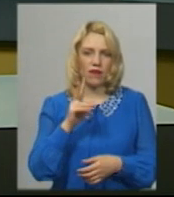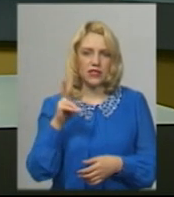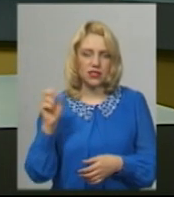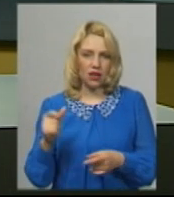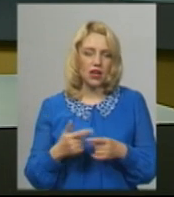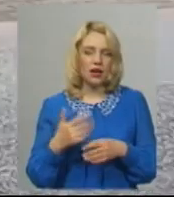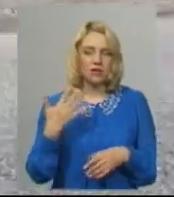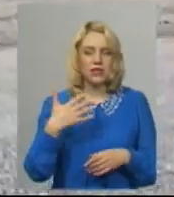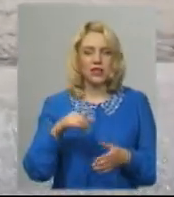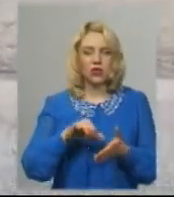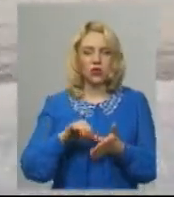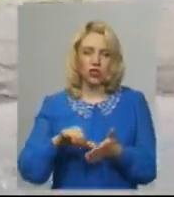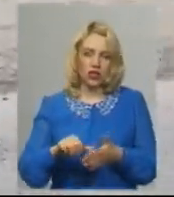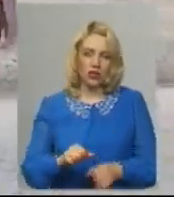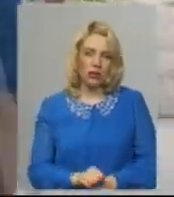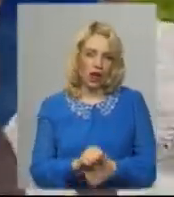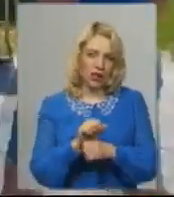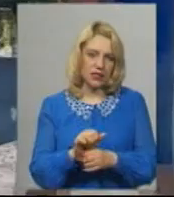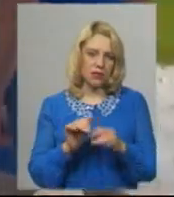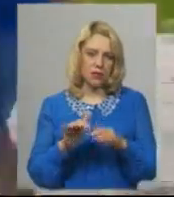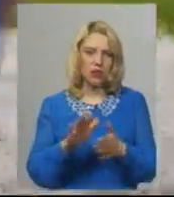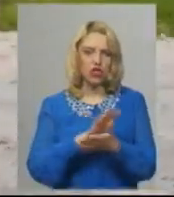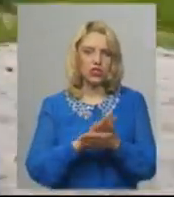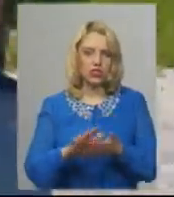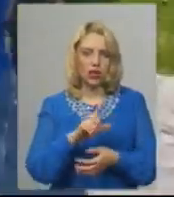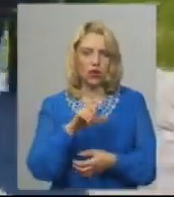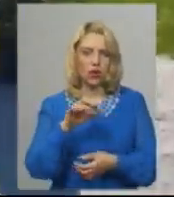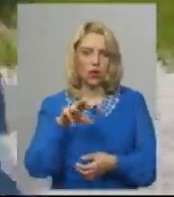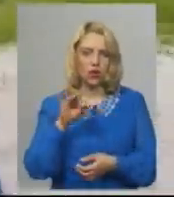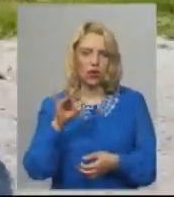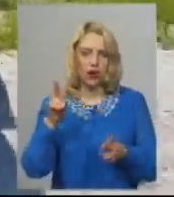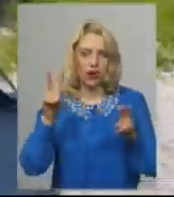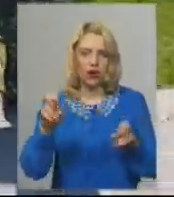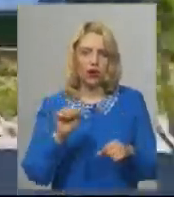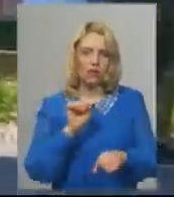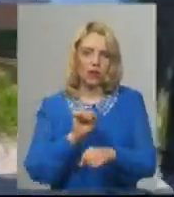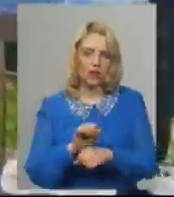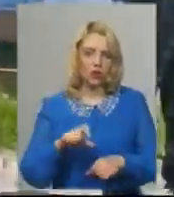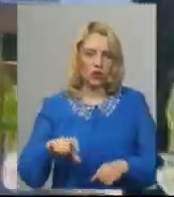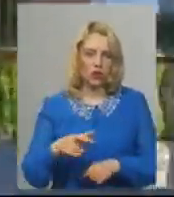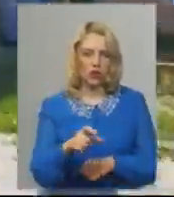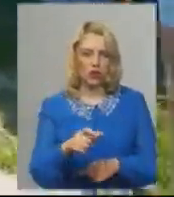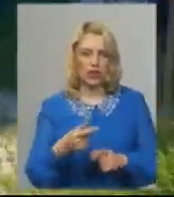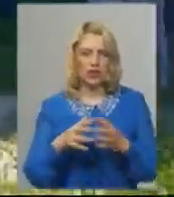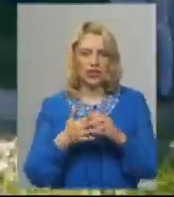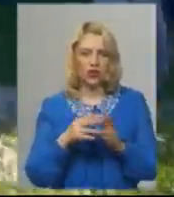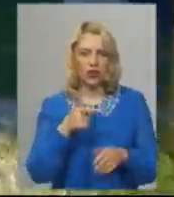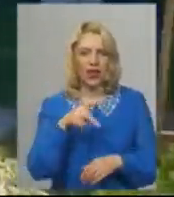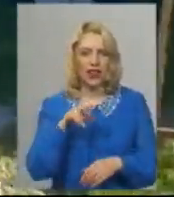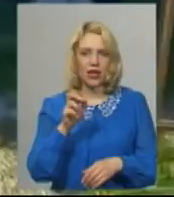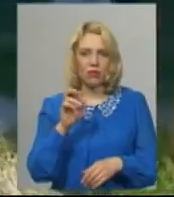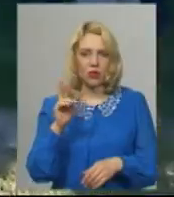50 учасників акції протесту «Чиста Хомора» перекрили дорогу біля школи у селі Глибочок Житомирської області.